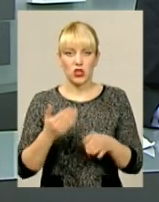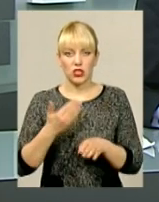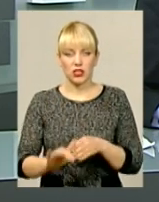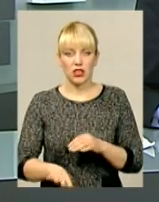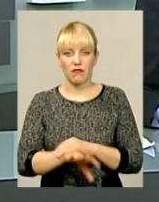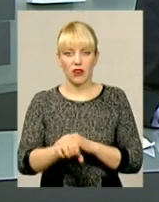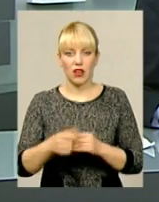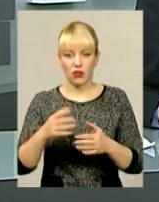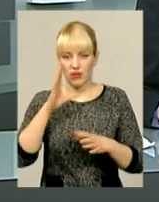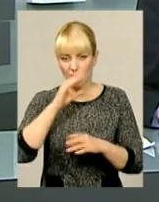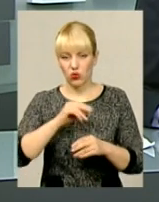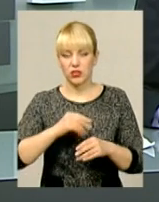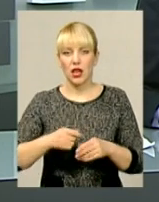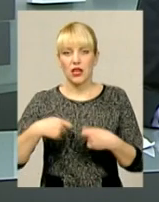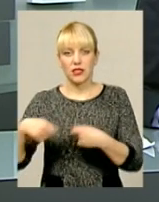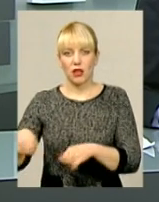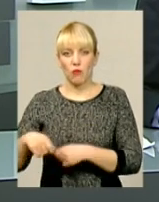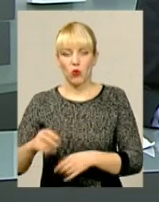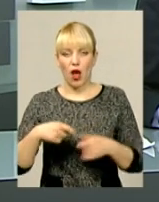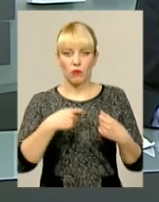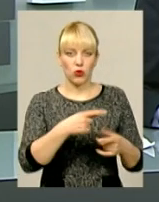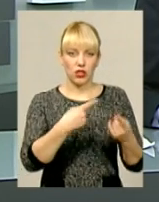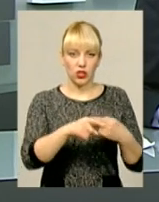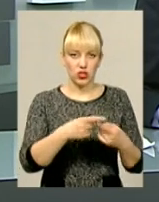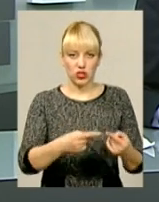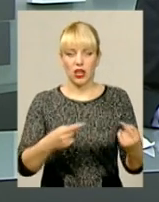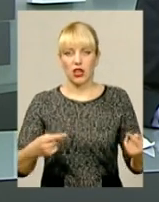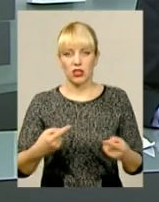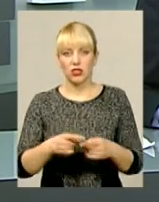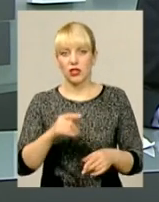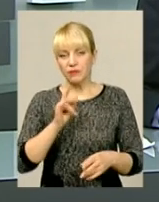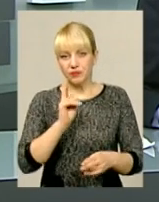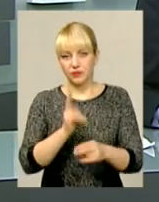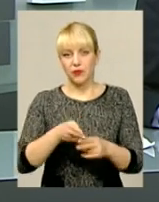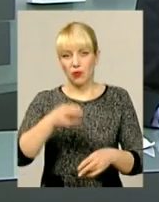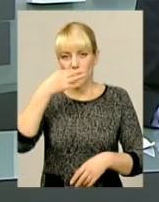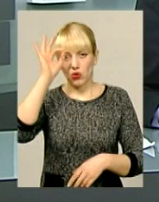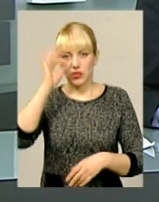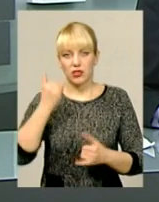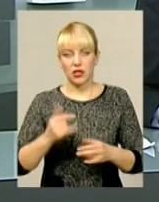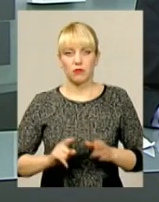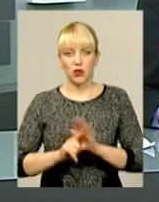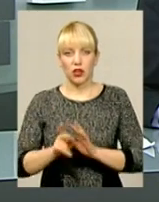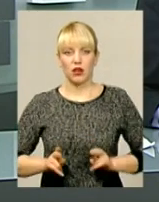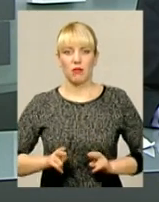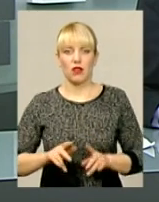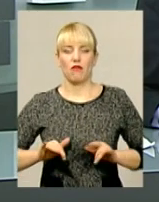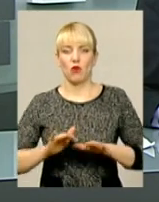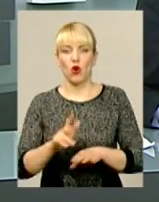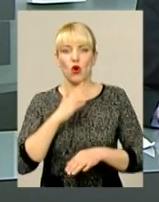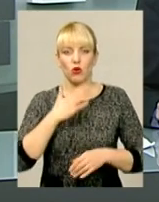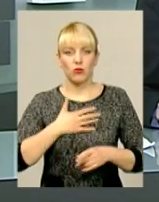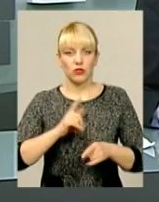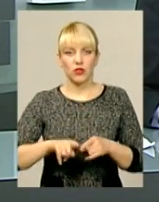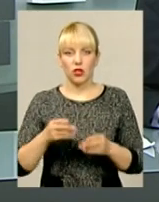вдалося збути, а продати решту завадили поліцейські. Правоохоронці відкрили кримінальне провадження, тож тепер любителям швидких грошей